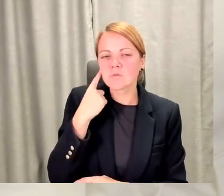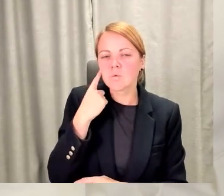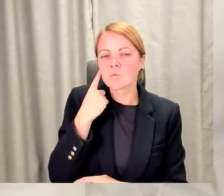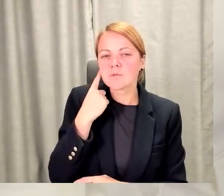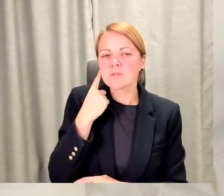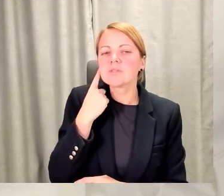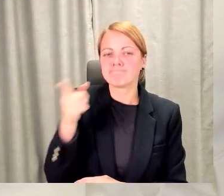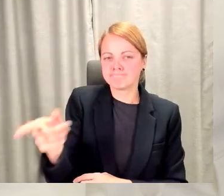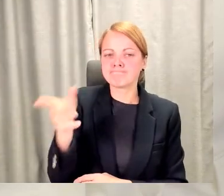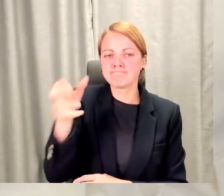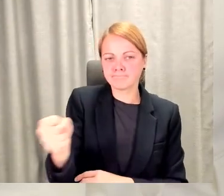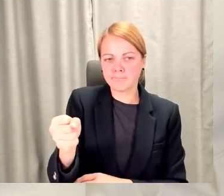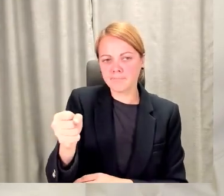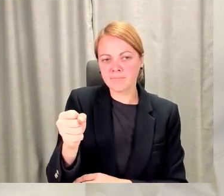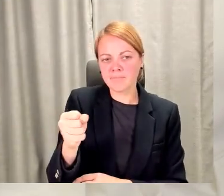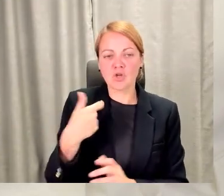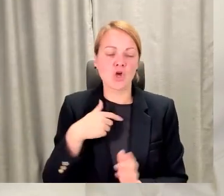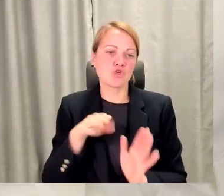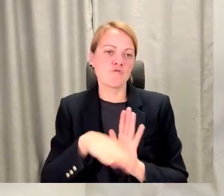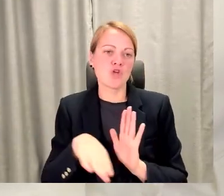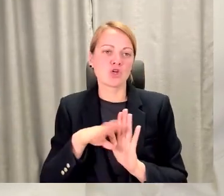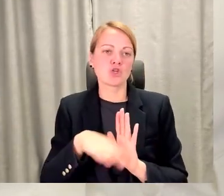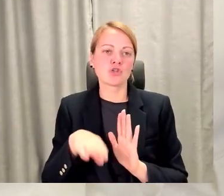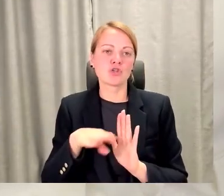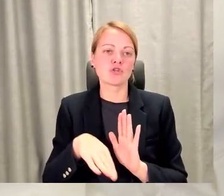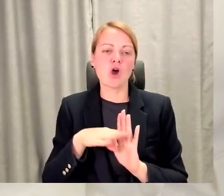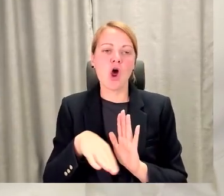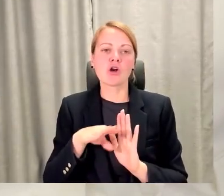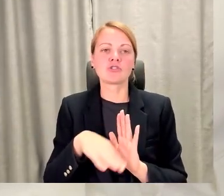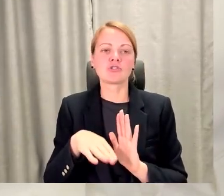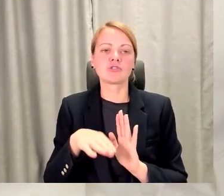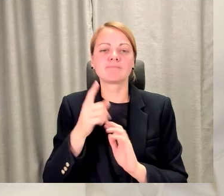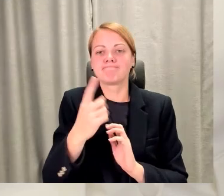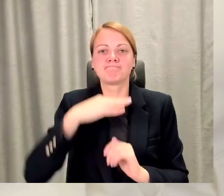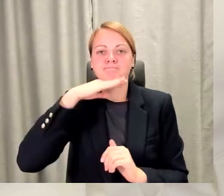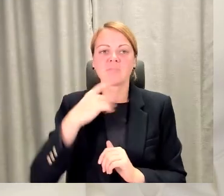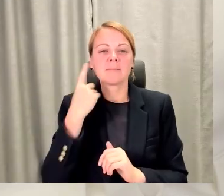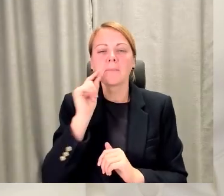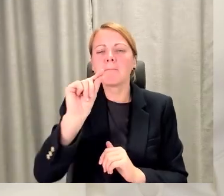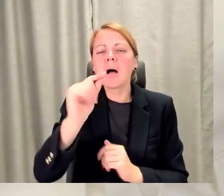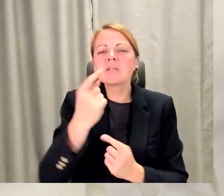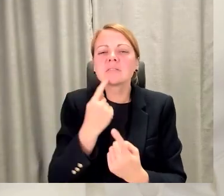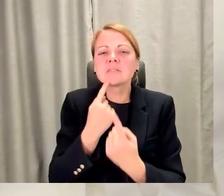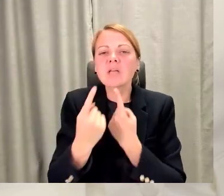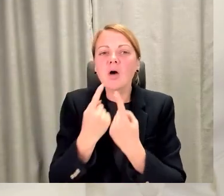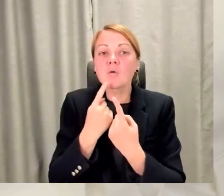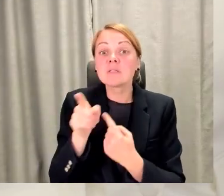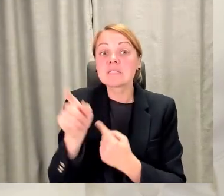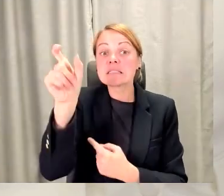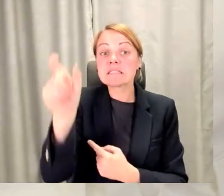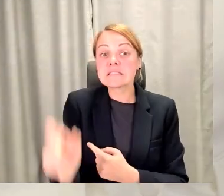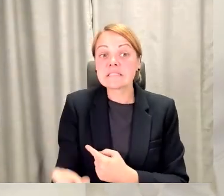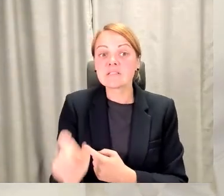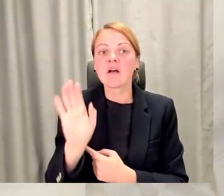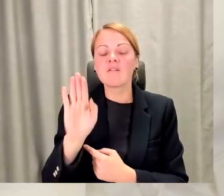vienkārši nereti ir tikai dzirdēt, un maza saruna ir tas, kas tam cilvēkam var būt būtisks